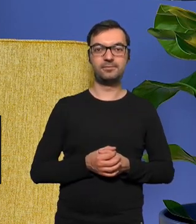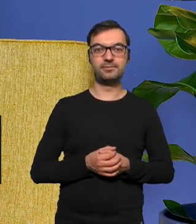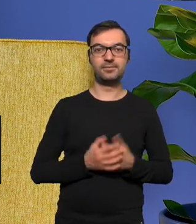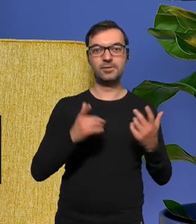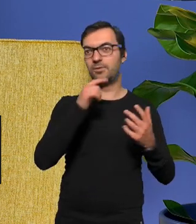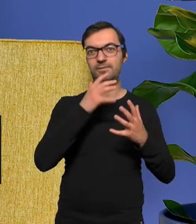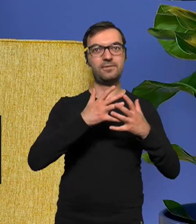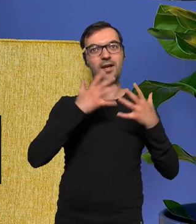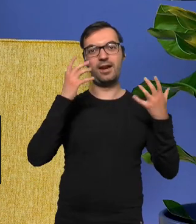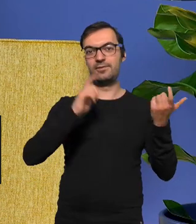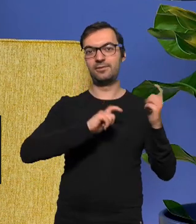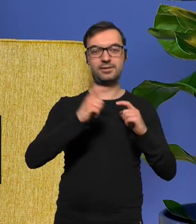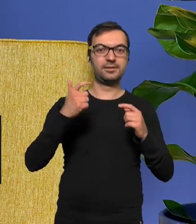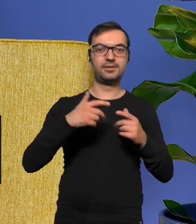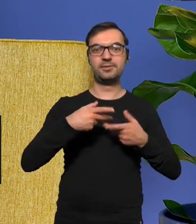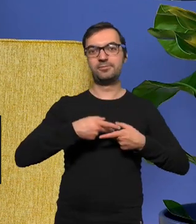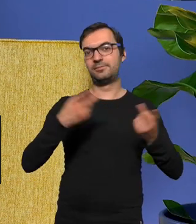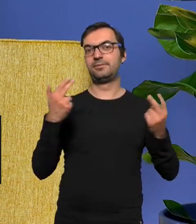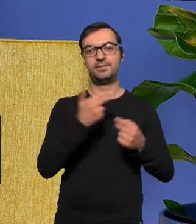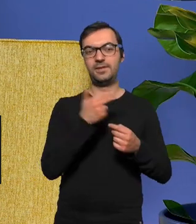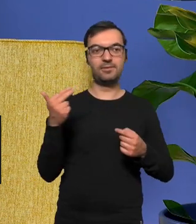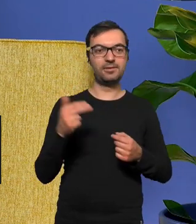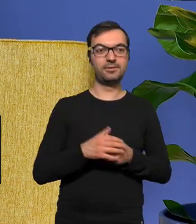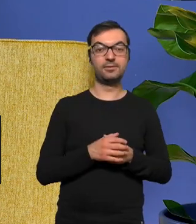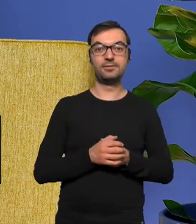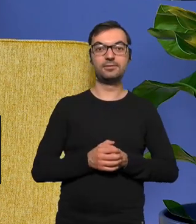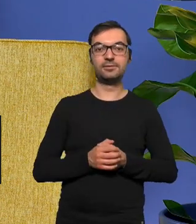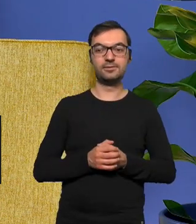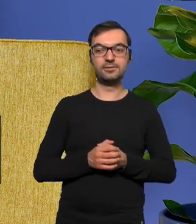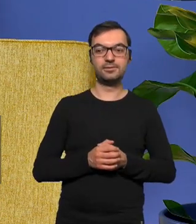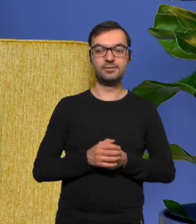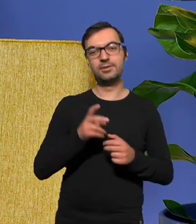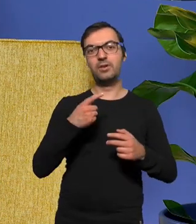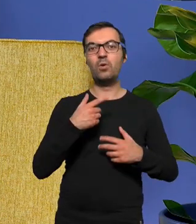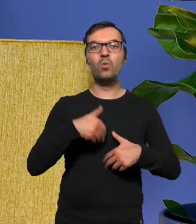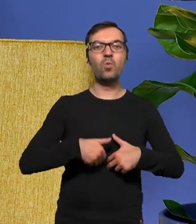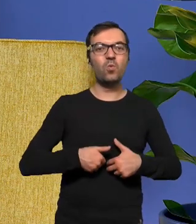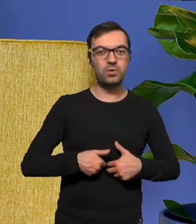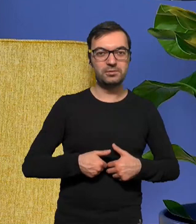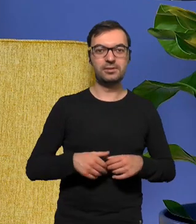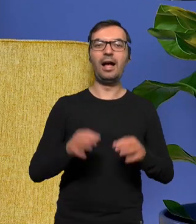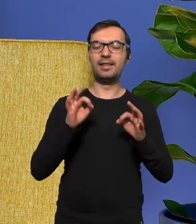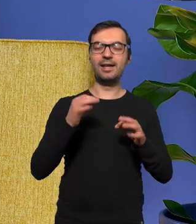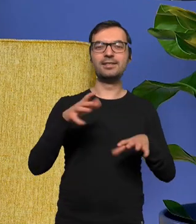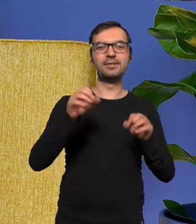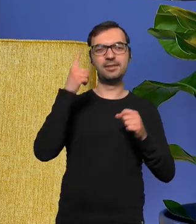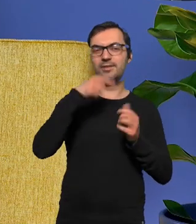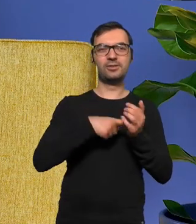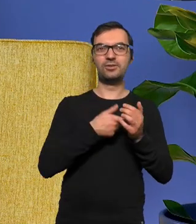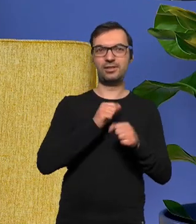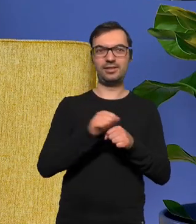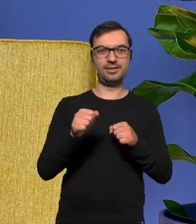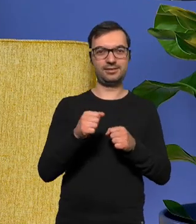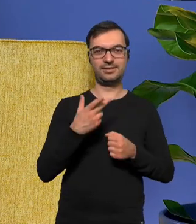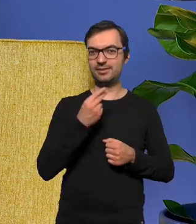epopeja expose na temat takiego głodu a teraz wydaje mi się że to nie jest